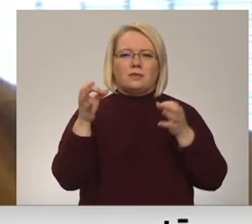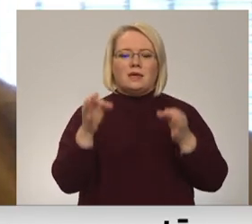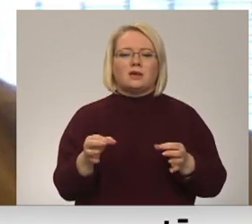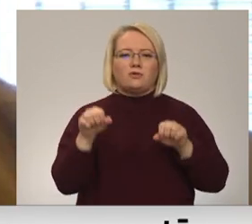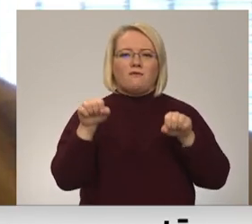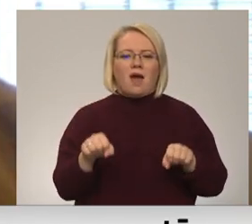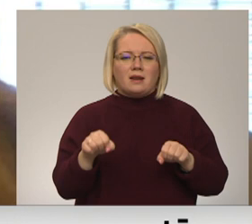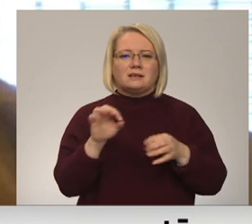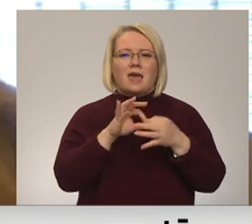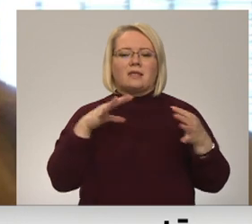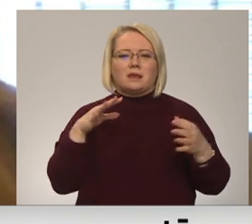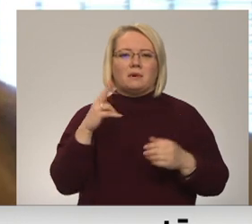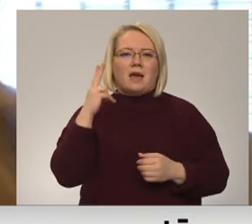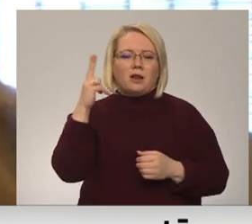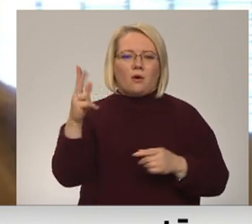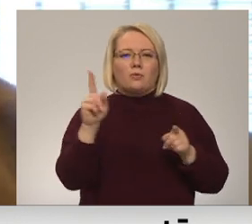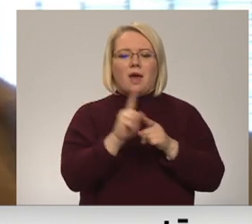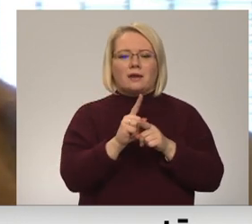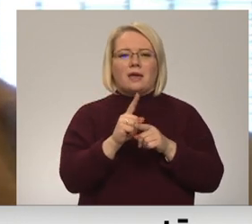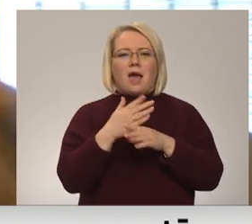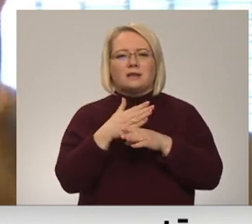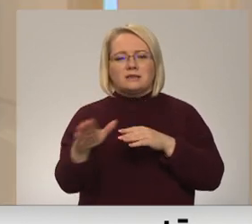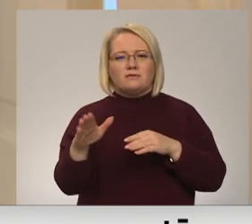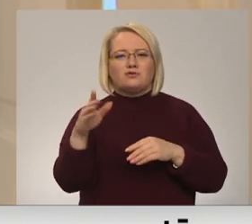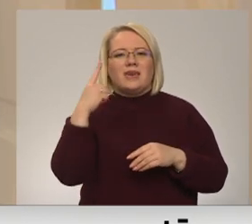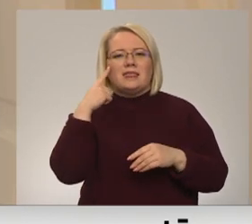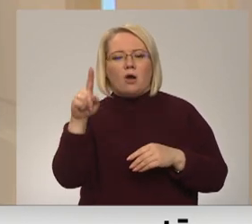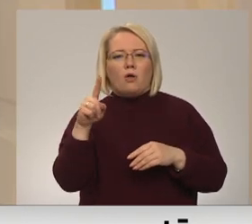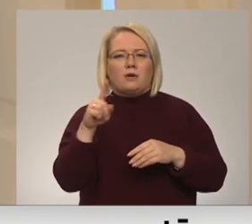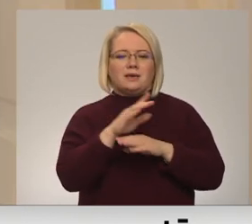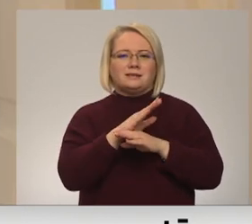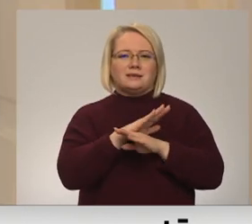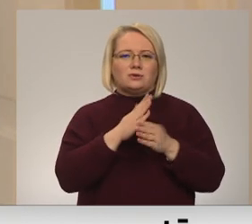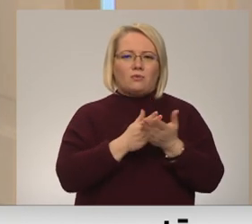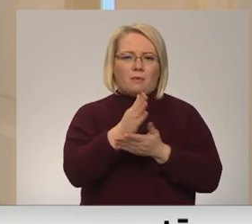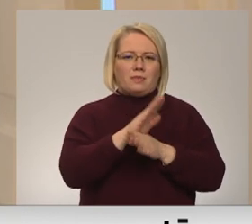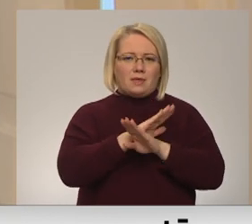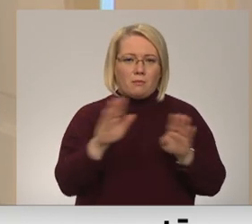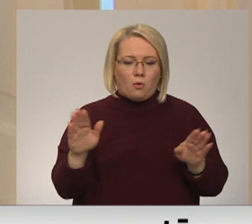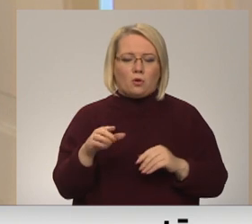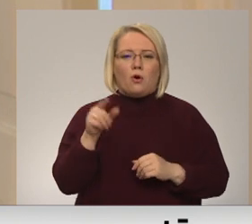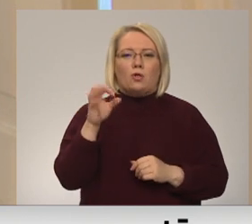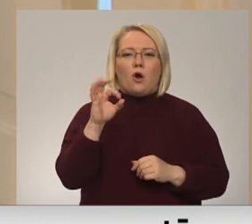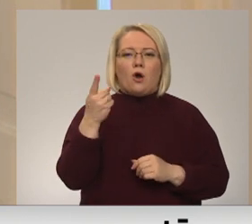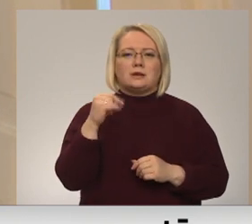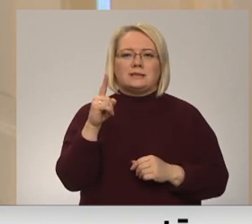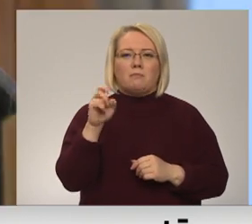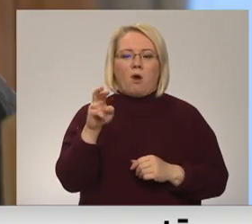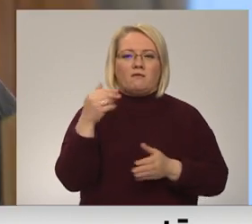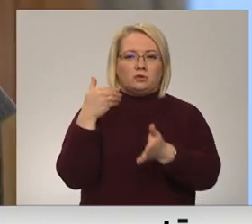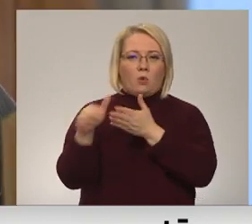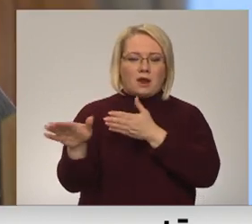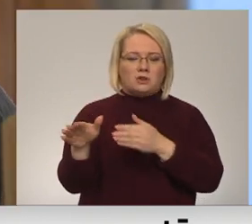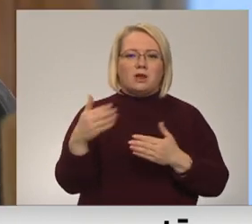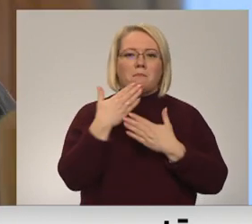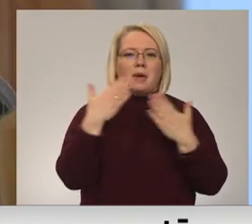lai atsevišķu politisku un ideoloģisku apsvērumu nedominātu. Osipovs kandidatūras norēdīšana ir trešais gadījums pētējās